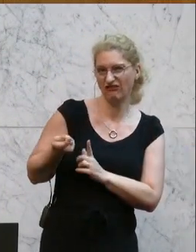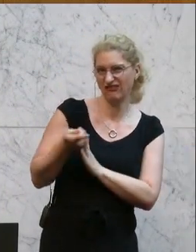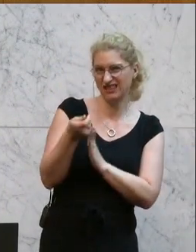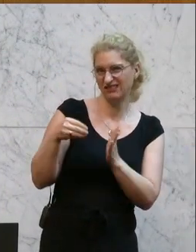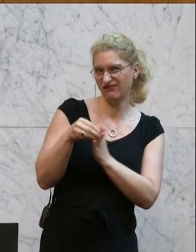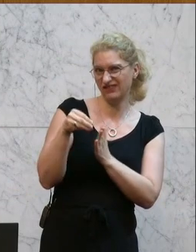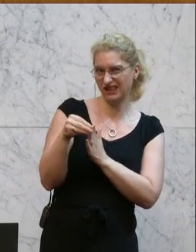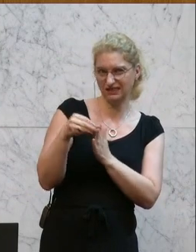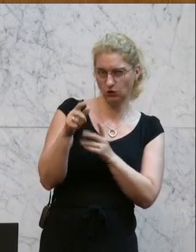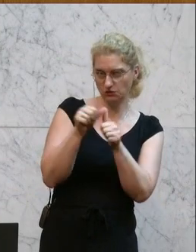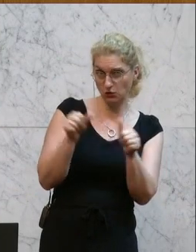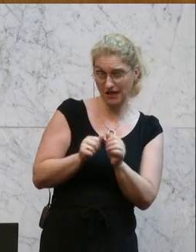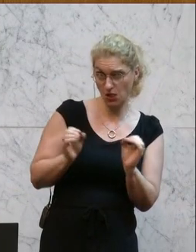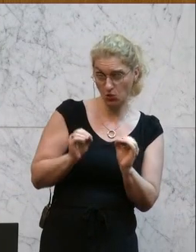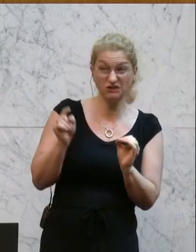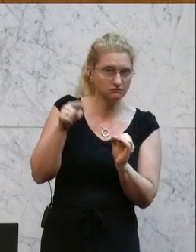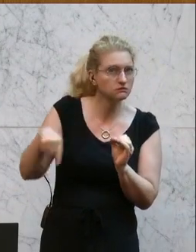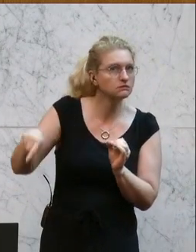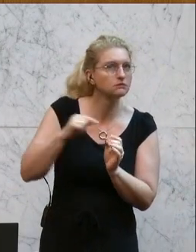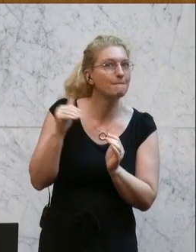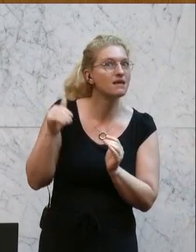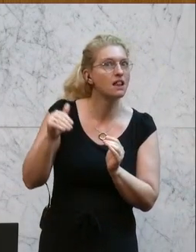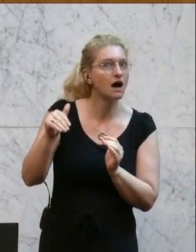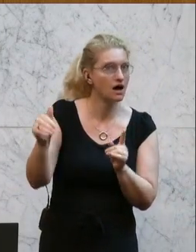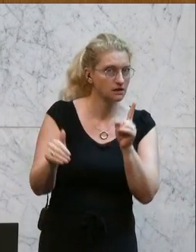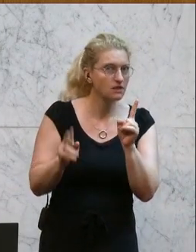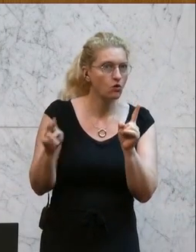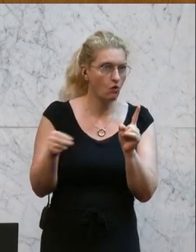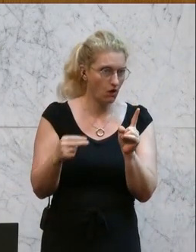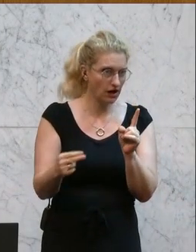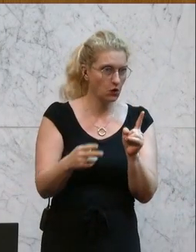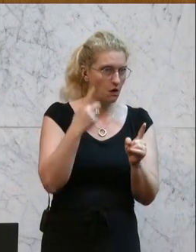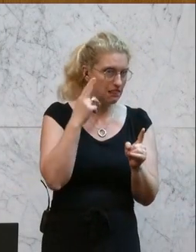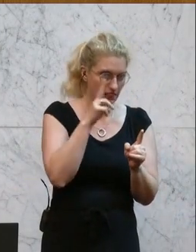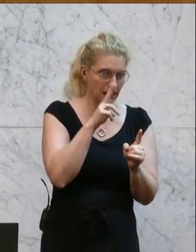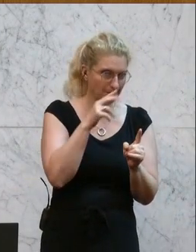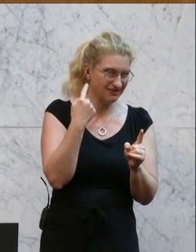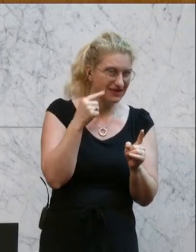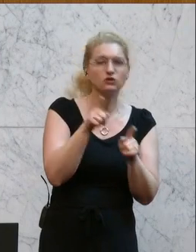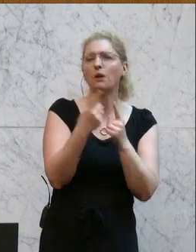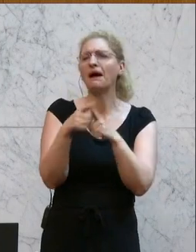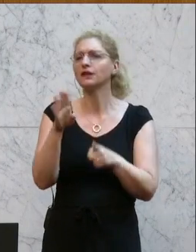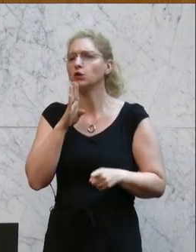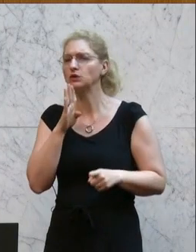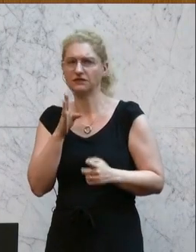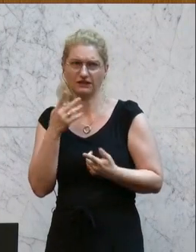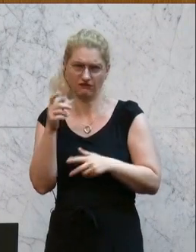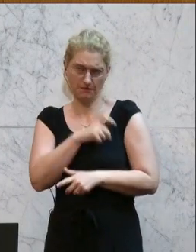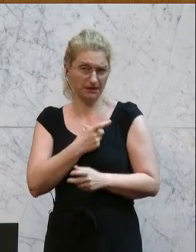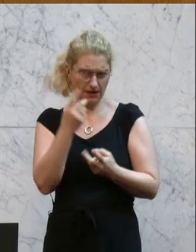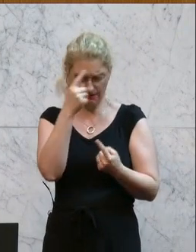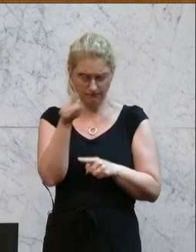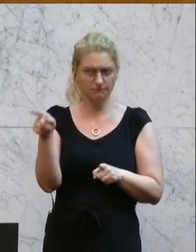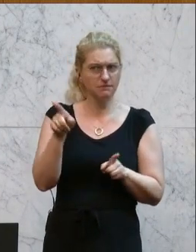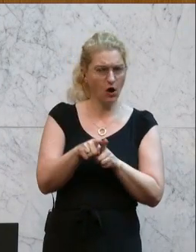und da geht es um Milliarden, von denen Sie hier sprechen. Liebe Neos, aber auch alle anderen konservativen Parteien dürfen sich angesprochen fühlen. Wer kein